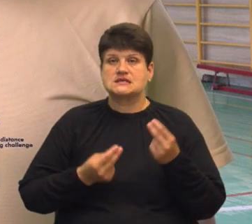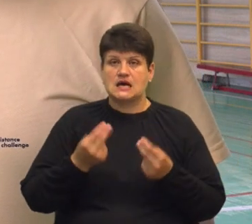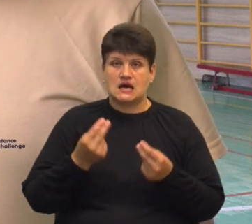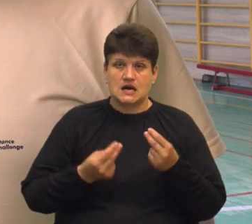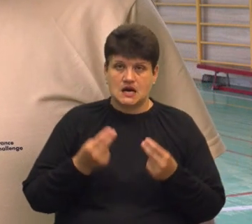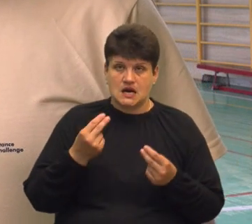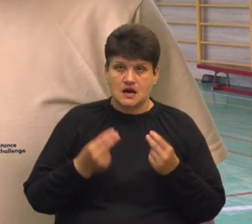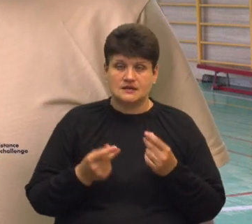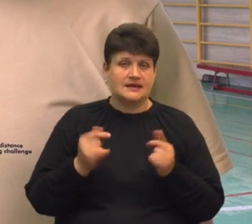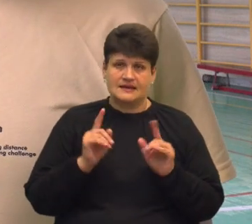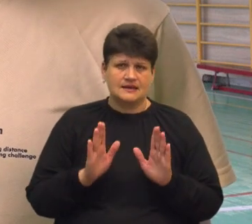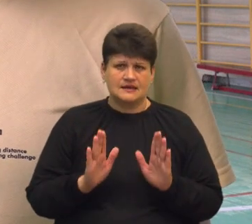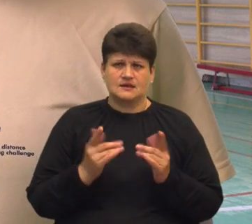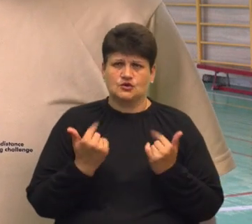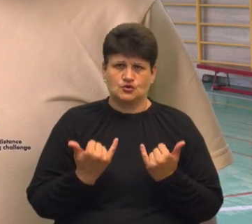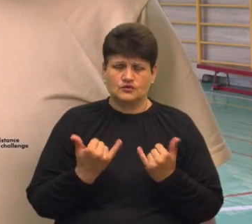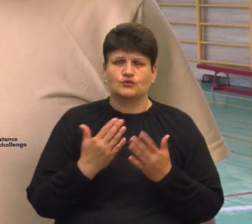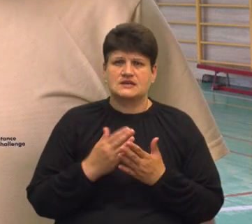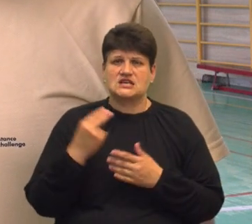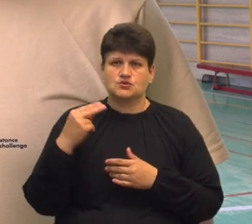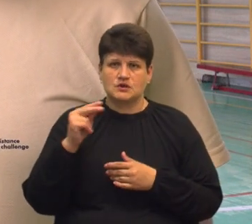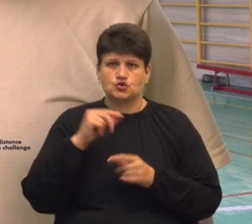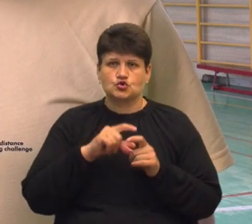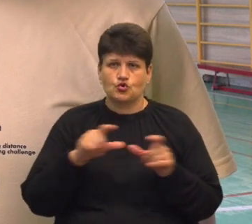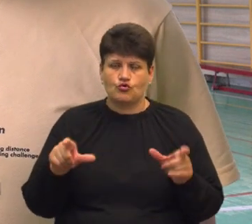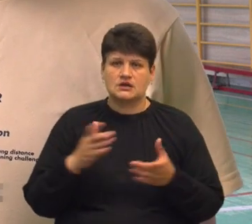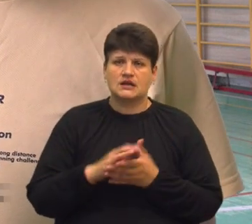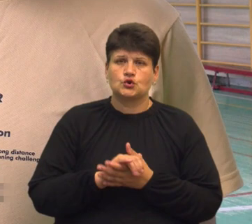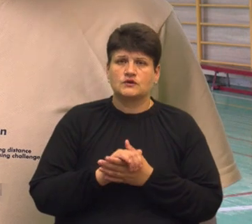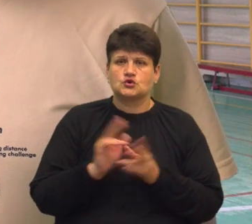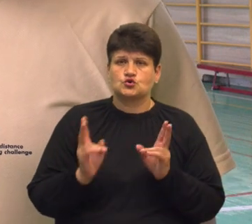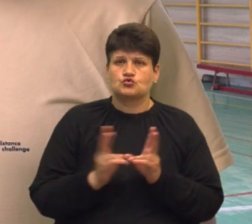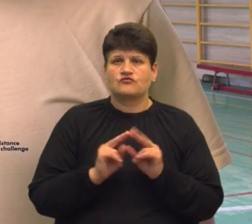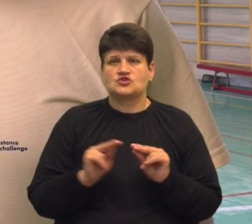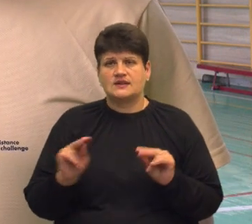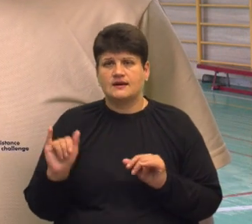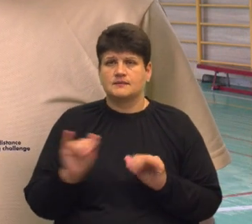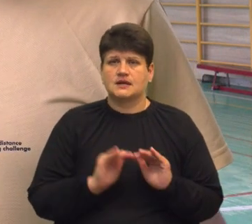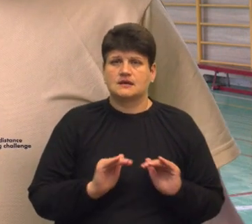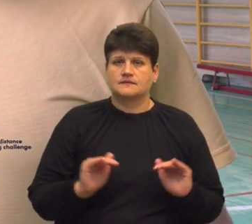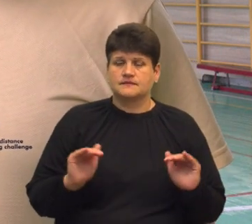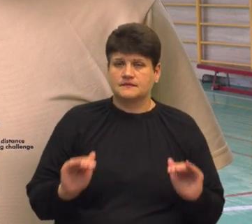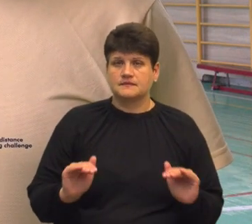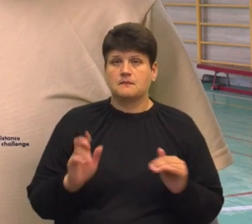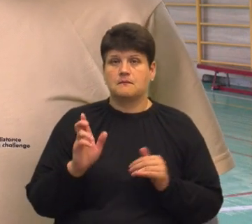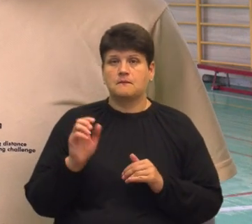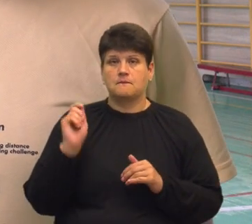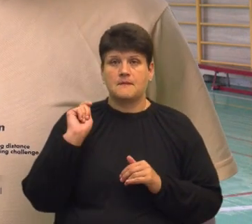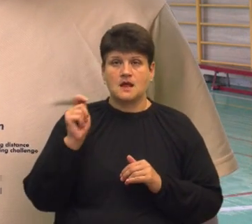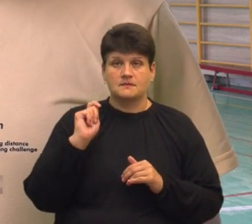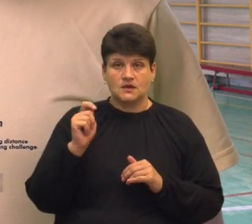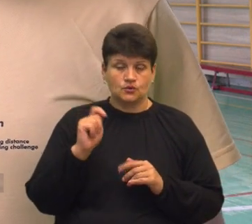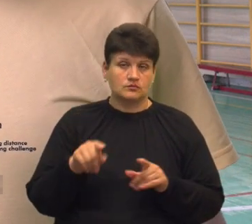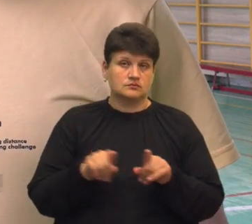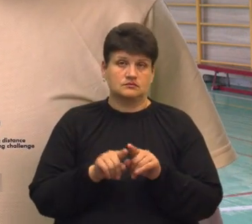а в нас і чемпіонат школи є, в нас і товариськи зустрічі між вчителями і учнями. Тобто бадмінтон в нас наряду з іншими